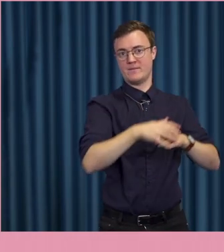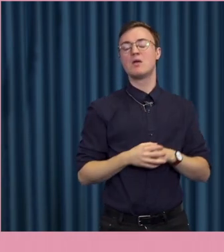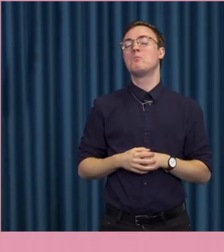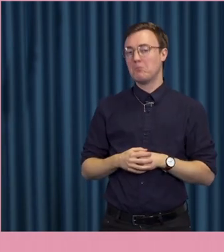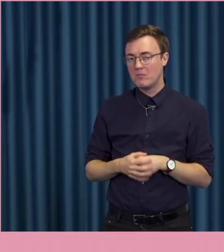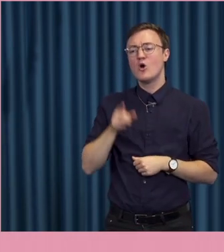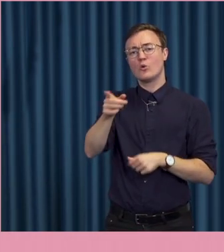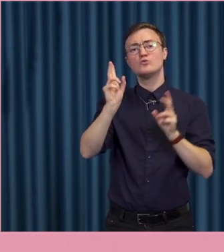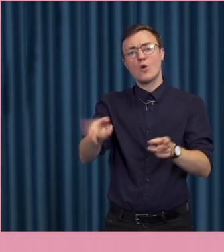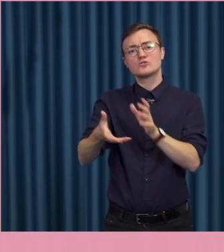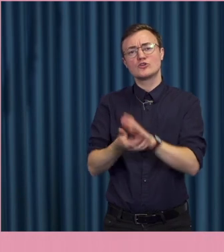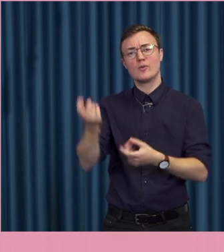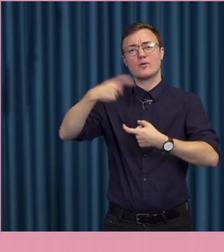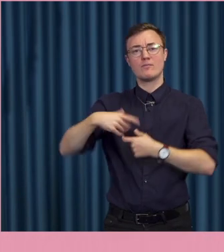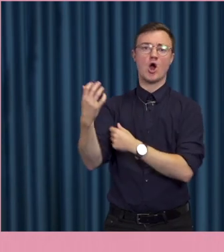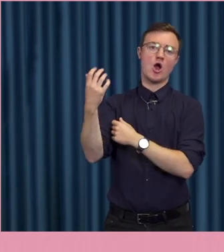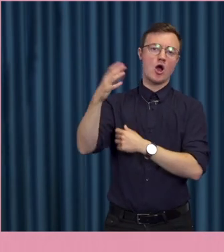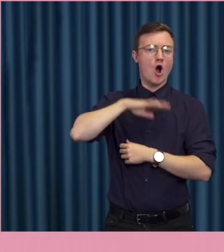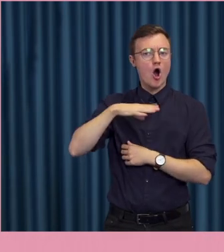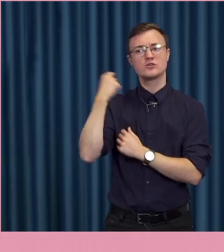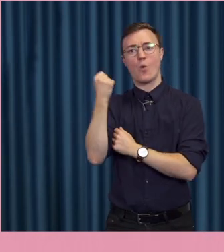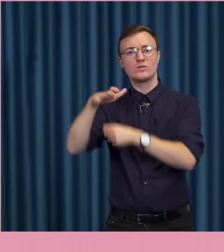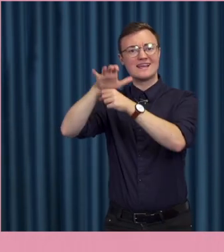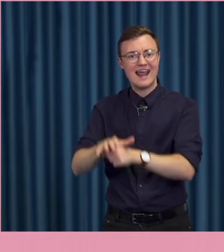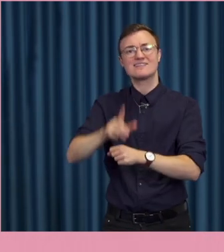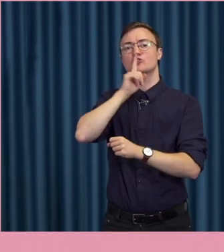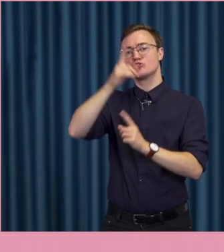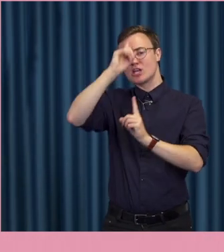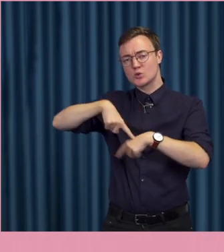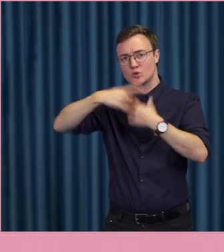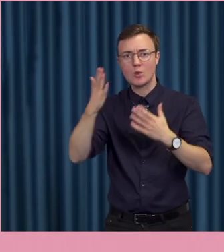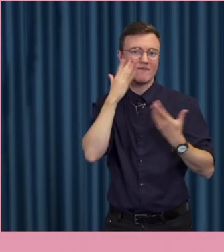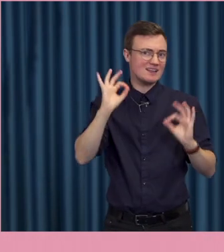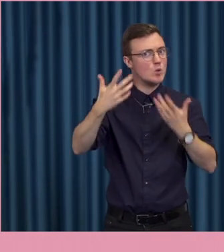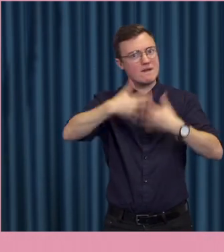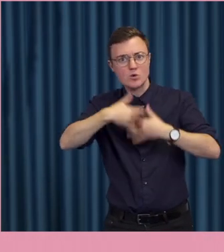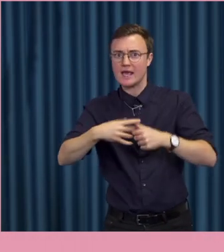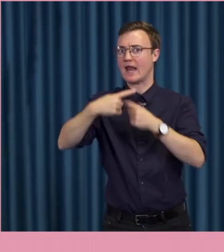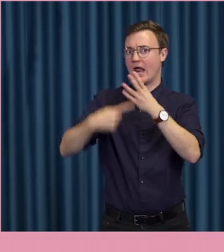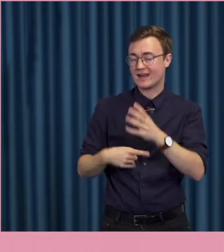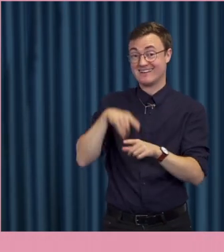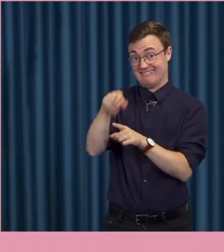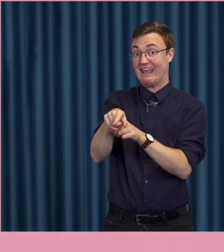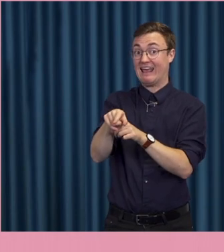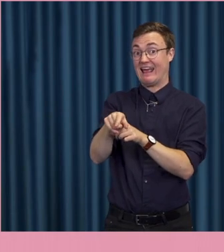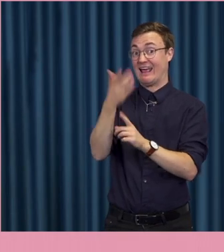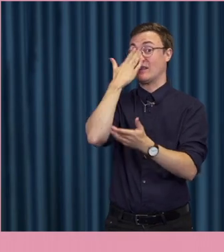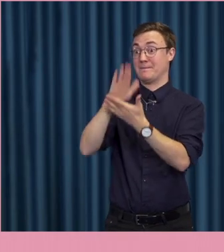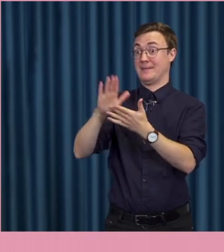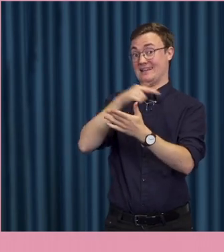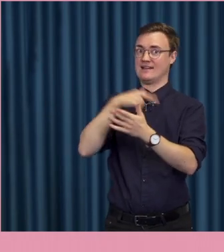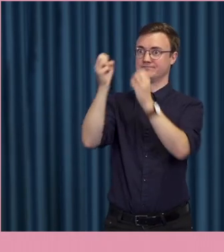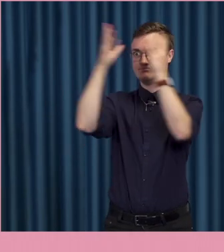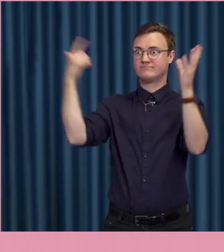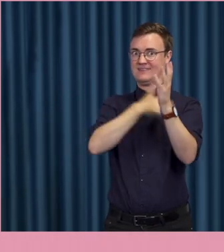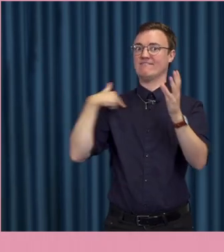Du var också inne lite på det här med hat och hot och kränkningar och tystnadskulturen. Man vet inte riktigt hur det funkar och så. Det är en bild som vi i kommittén också har